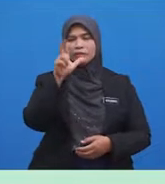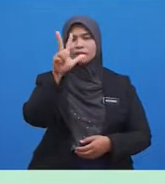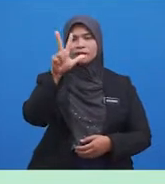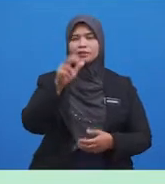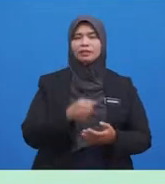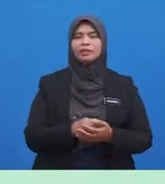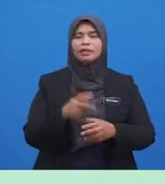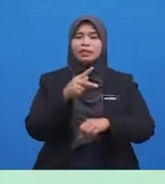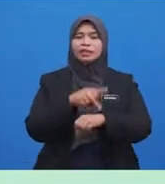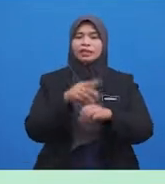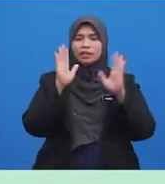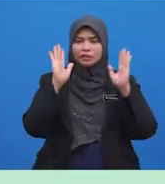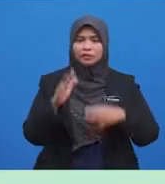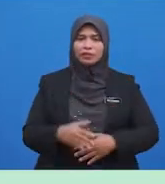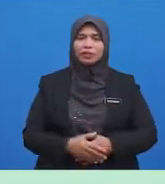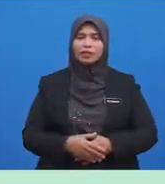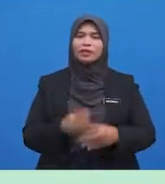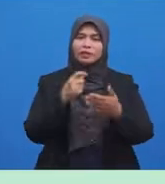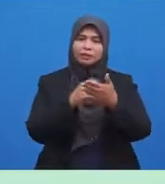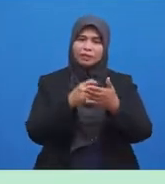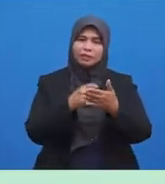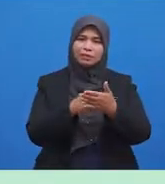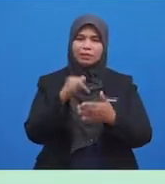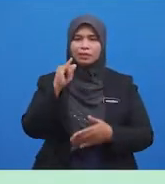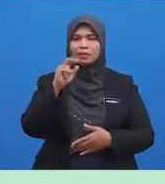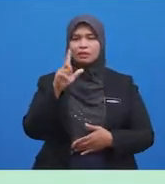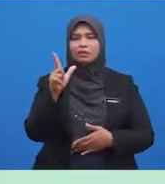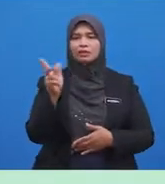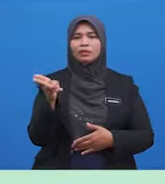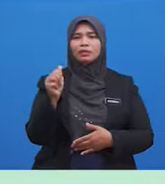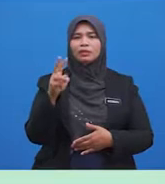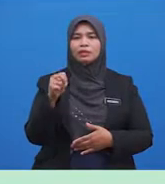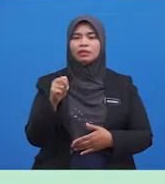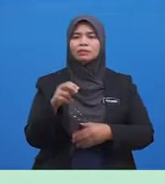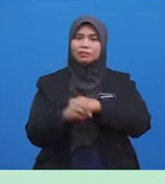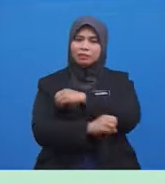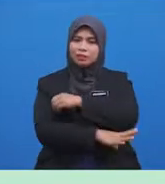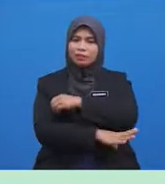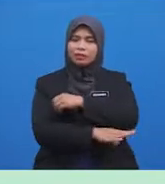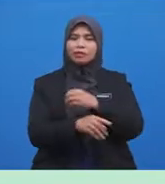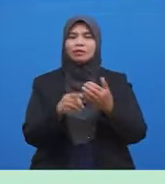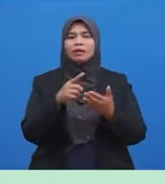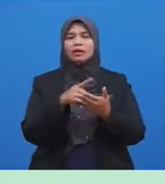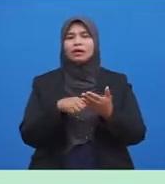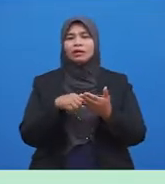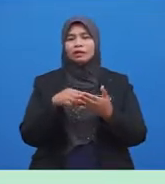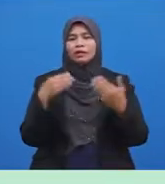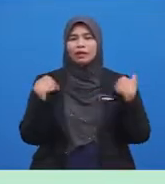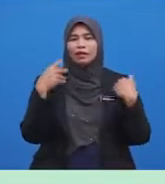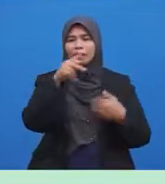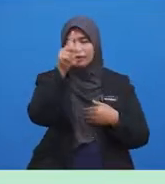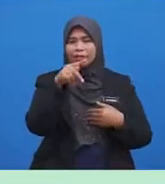Ketika Soalan Tiba-tiba Ilham Terkentut Apakah